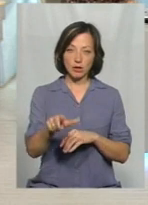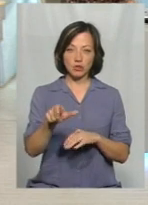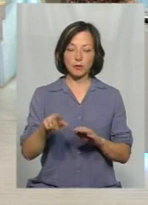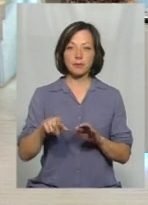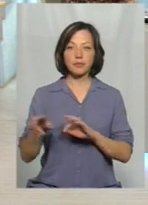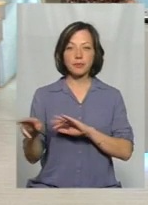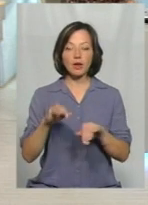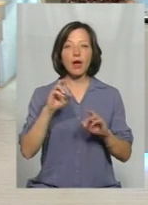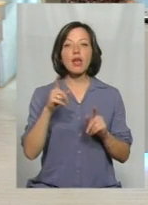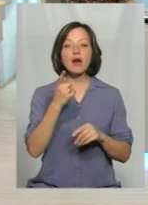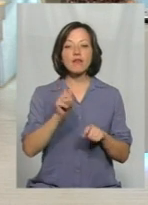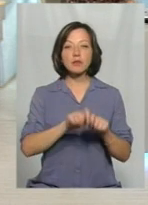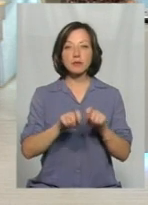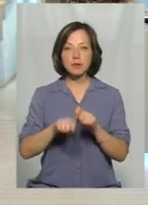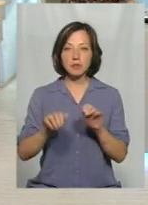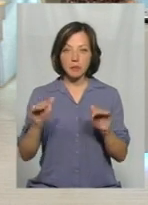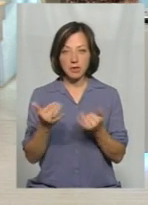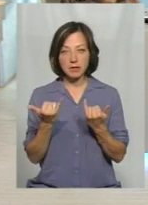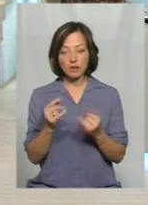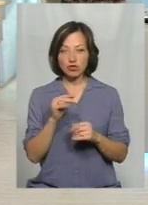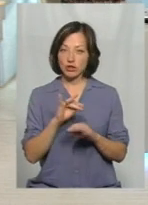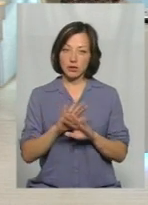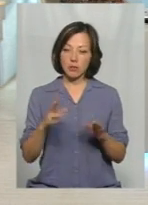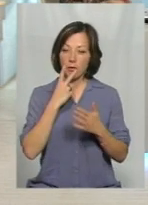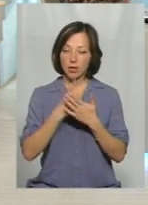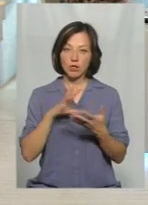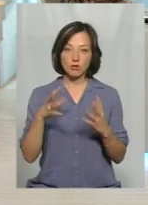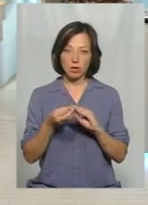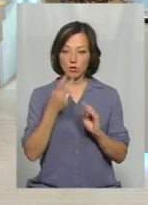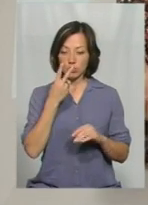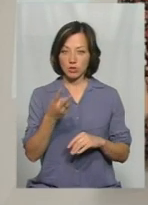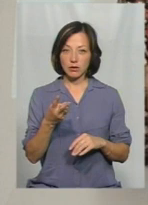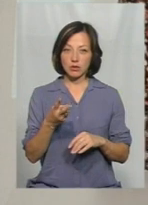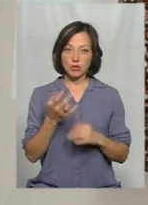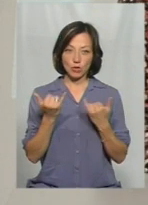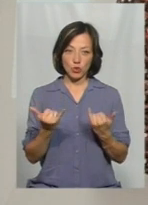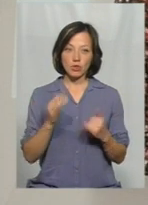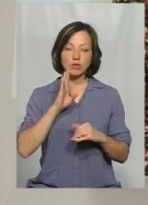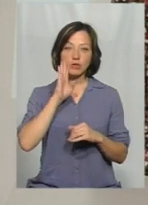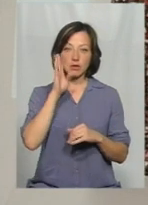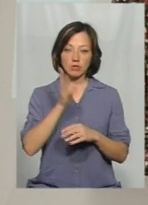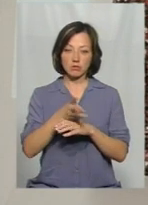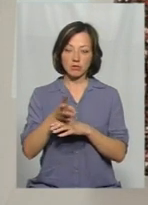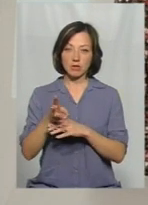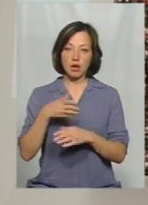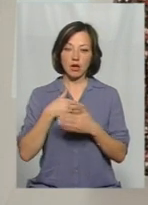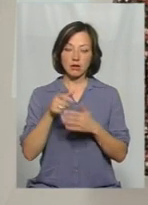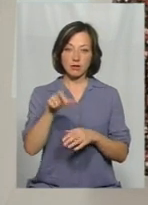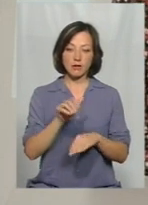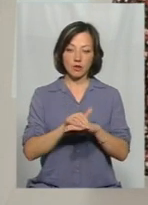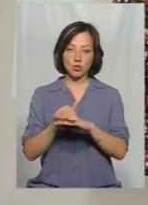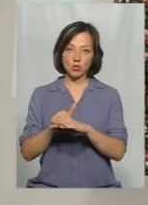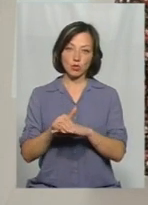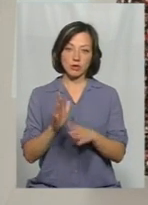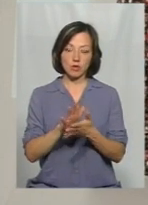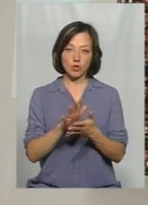відслідковуєте? Мінімізували воно зараз чи ні? От ми ж бачили результат, вже був сьогодні зранку активісти фіксують